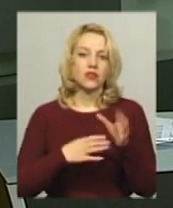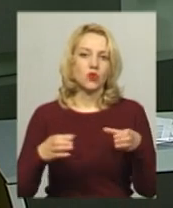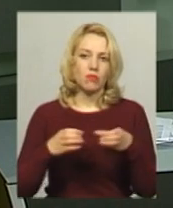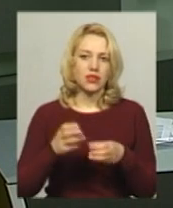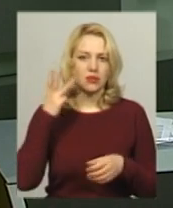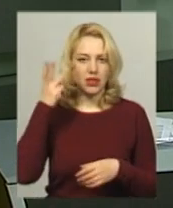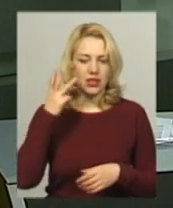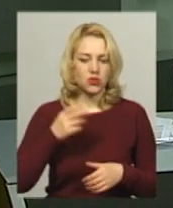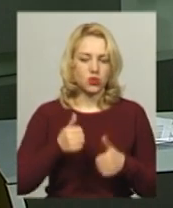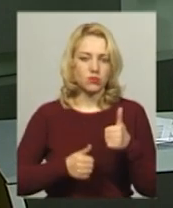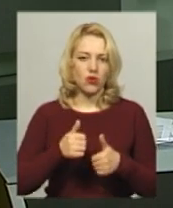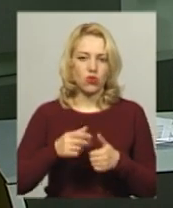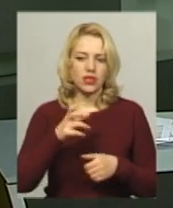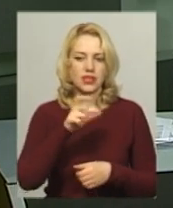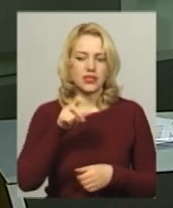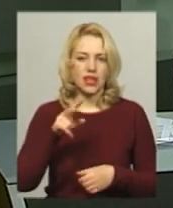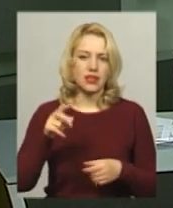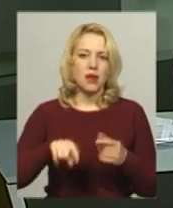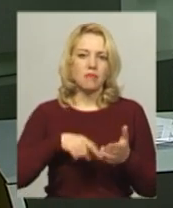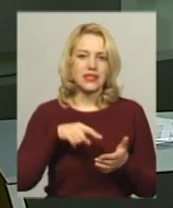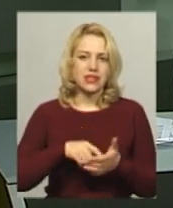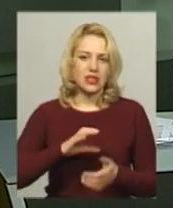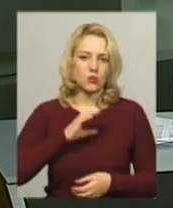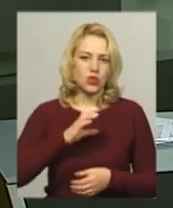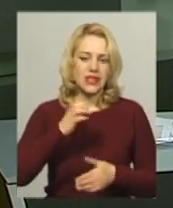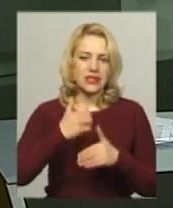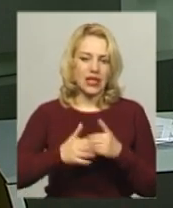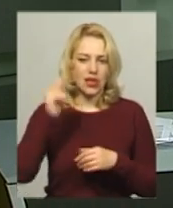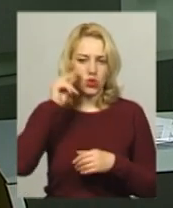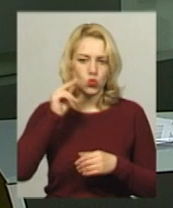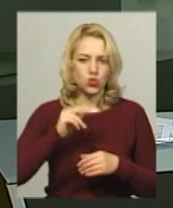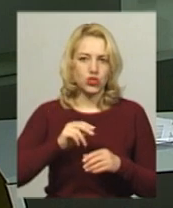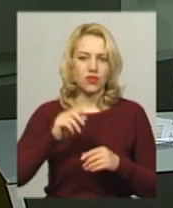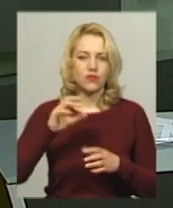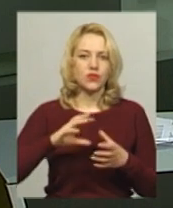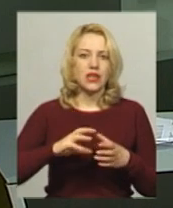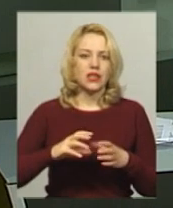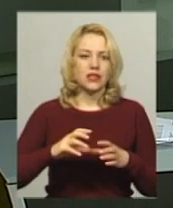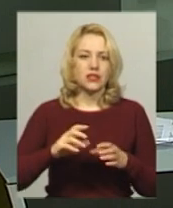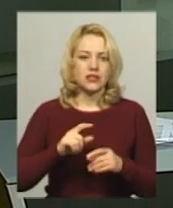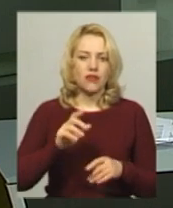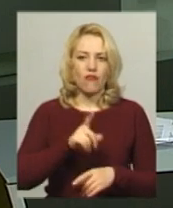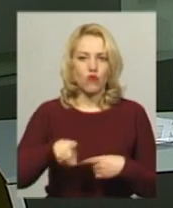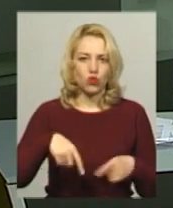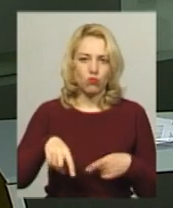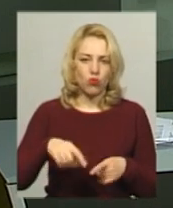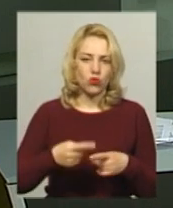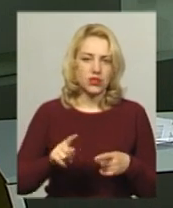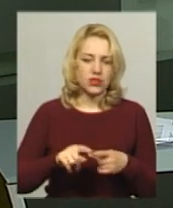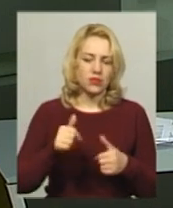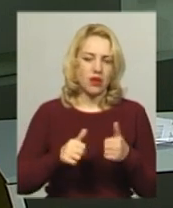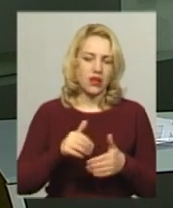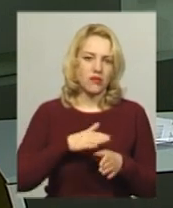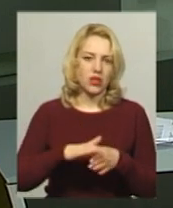Хмельницького змагаються в залік міської спартакиади серед учнів загальноосвітніх навчальних закладів з футболу. Змагання відбуваються в